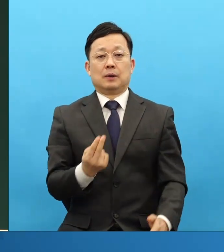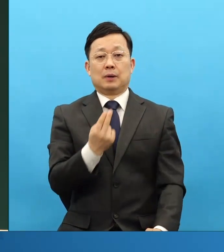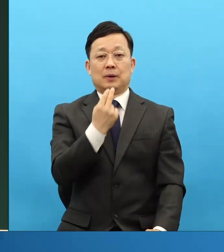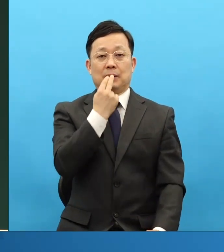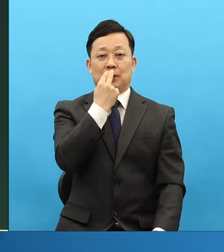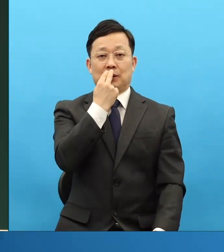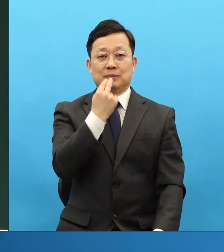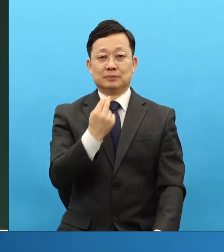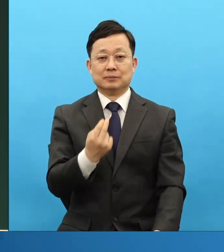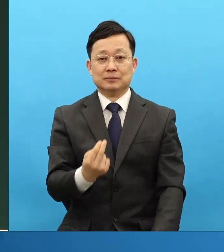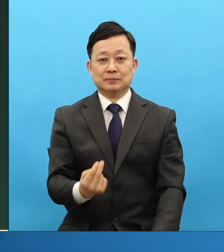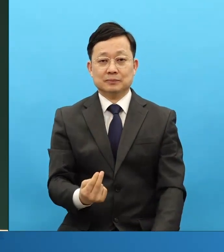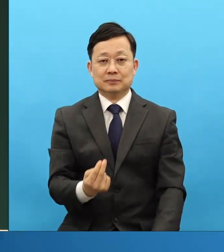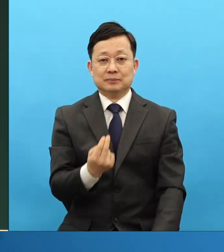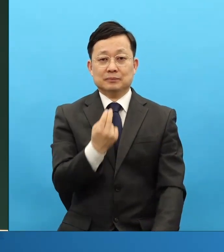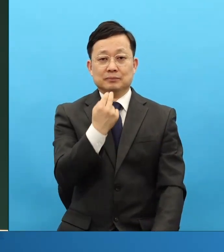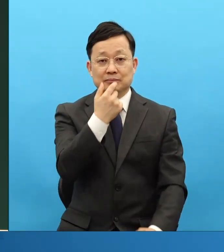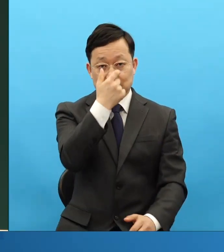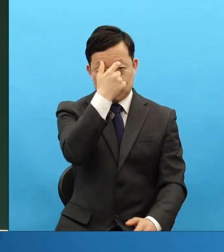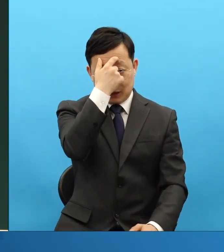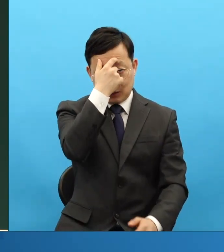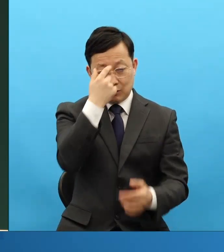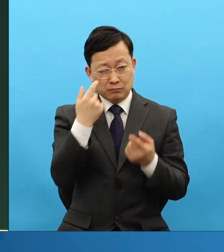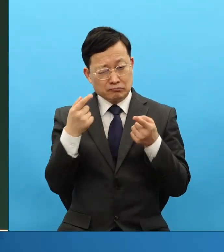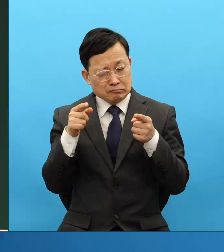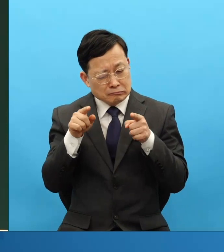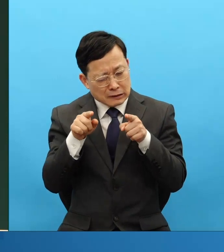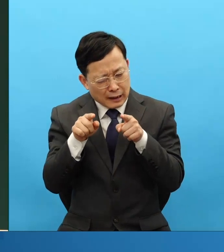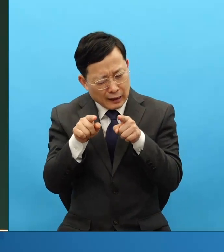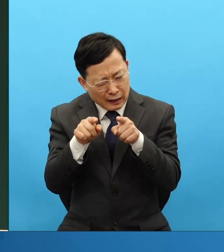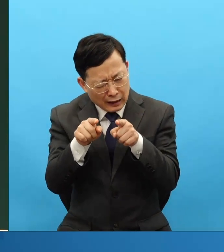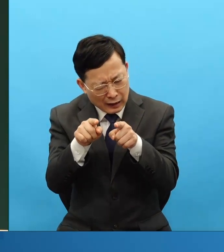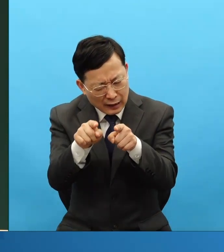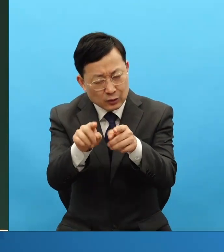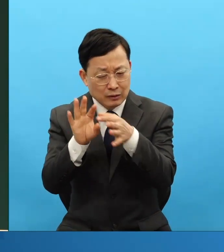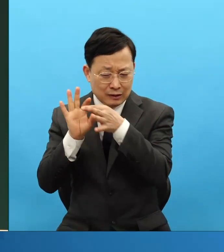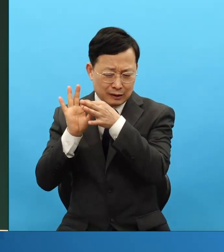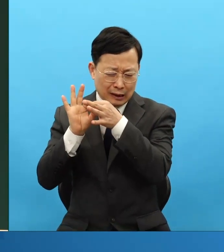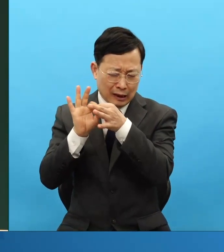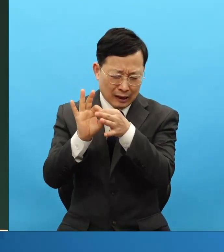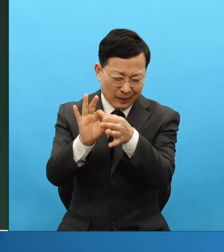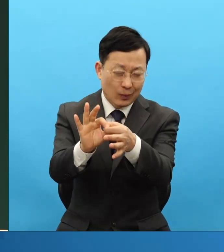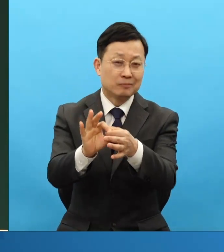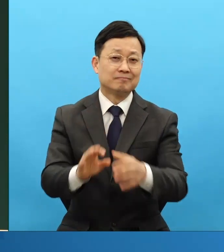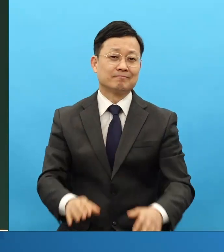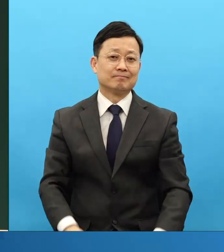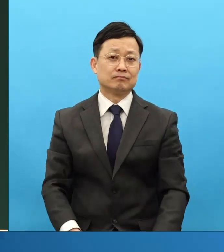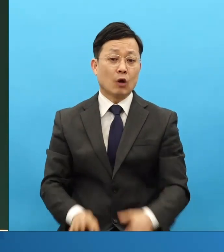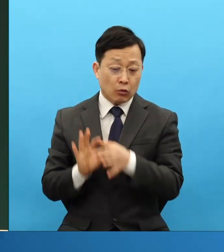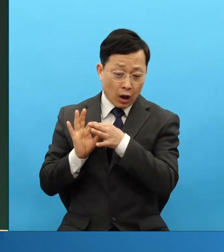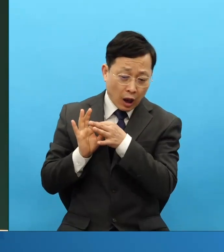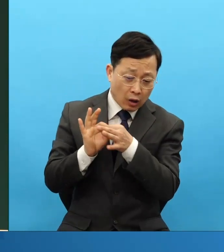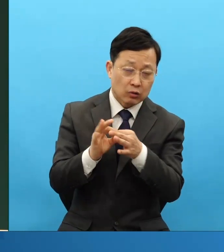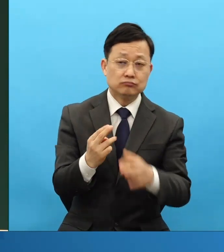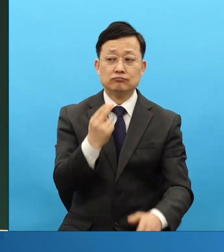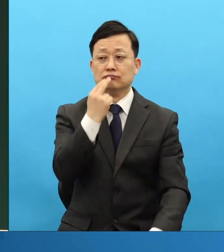호흡 기도를 계속하세요. 거의 그냥 뭐 계속하면 됩니다.